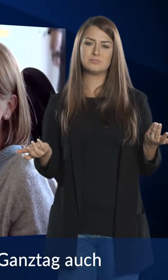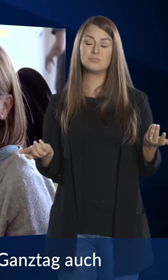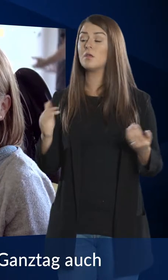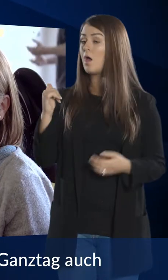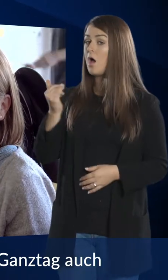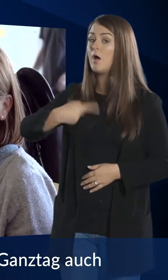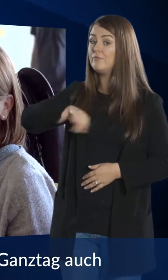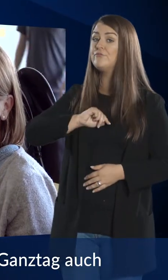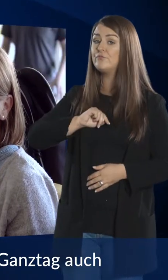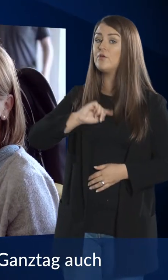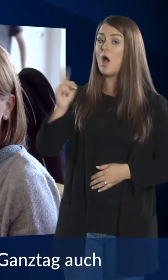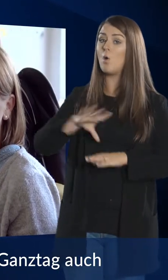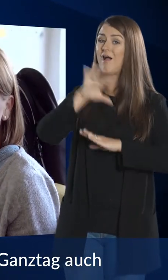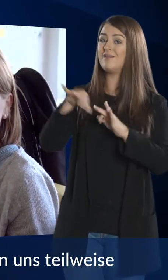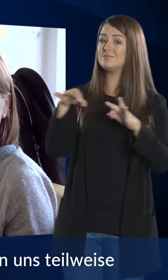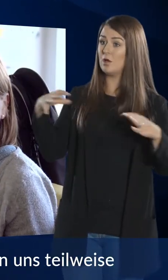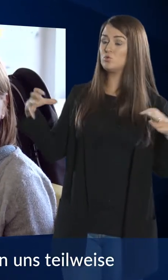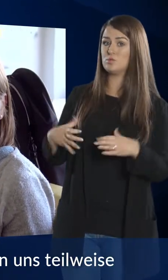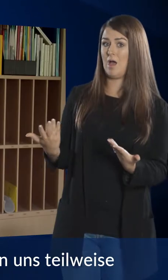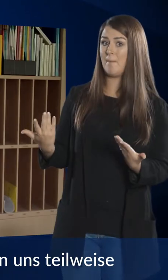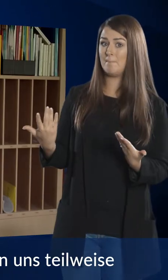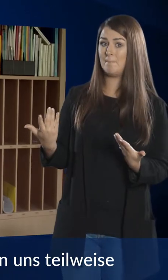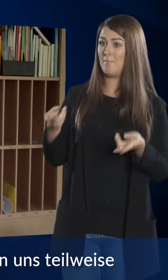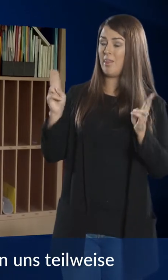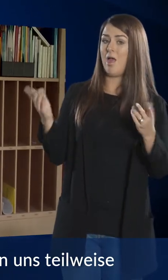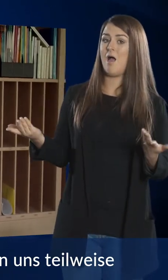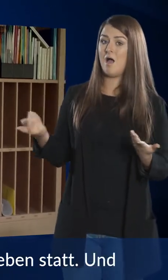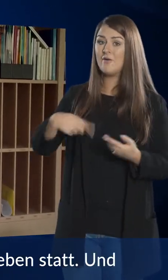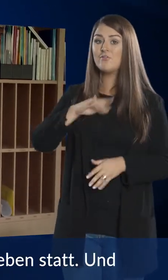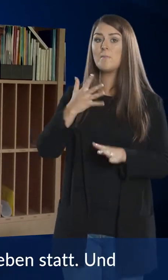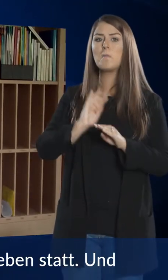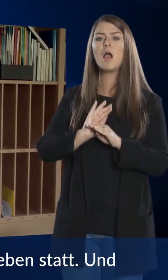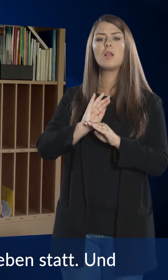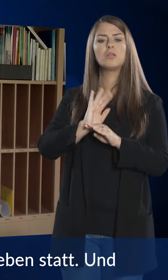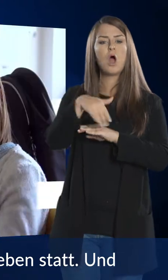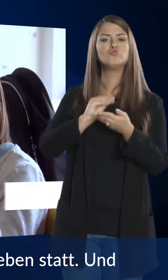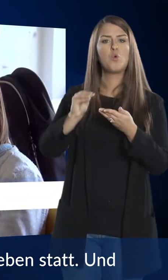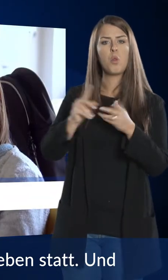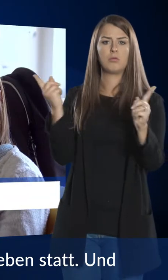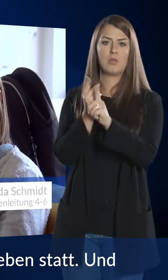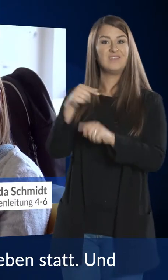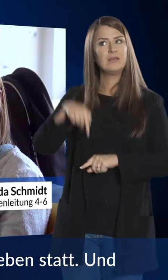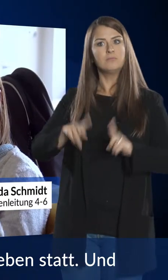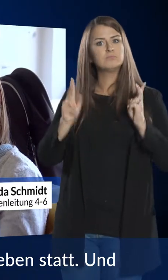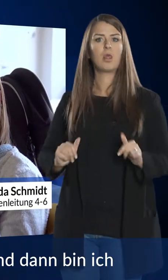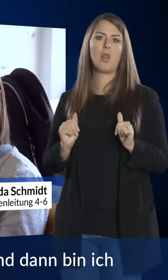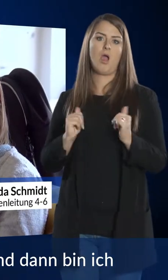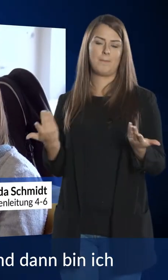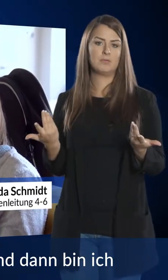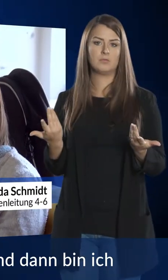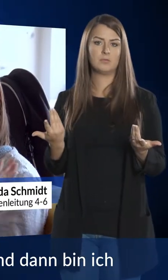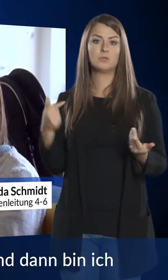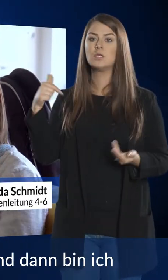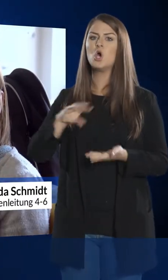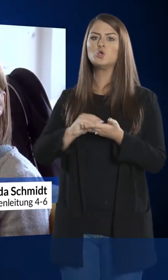Ja, also wir verbringen ja hier den ganzen Tag auch zusammen als Lehrer. Wir treffen uns teilweise auch noch danach. Hier findet Leben statt. Und es ist nicht nur,